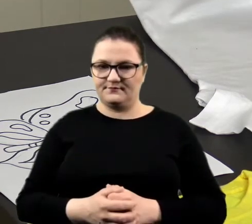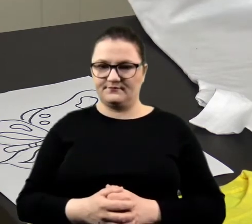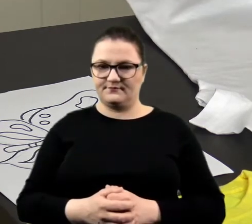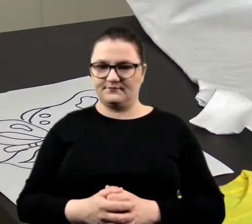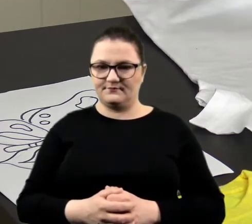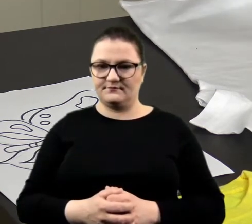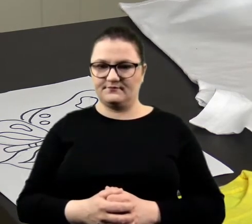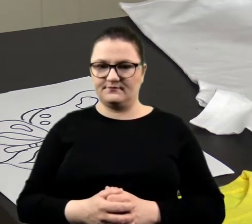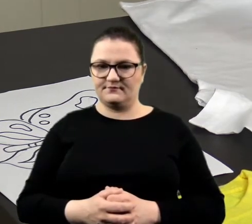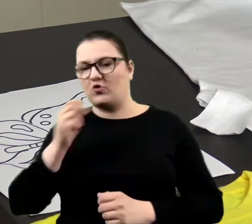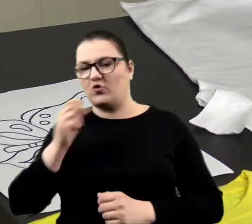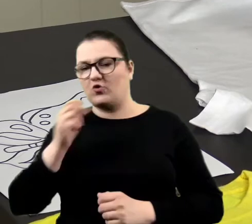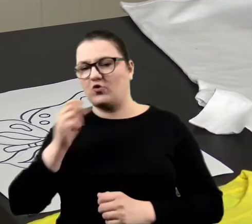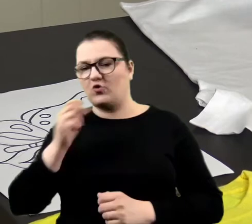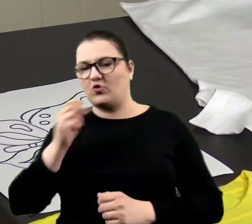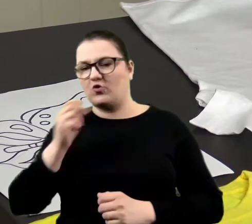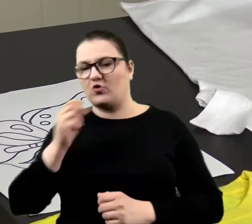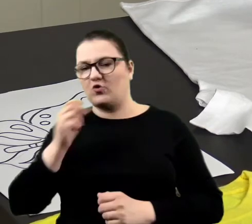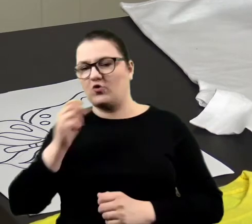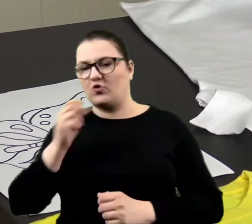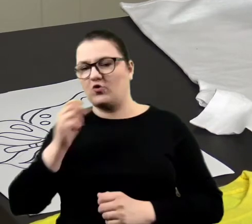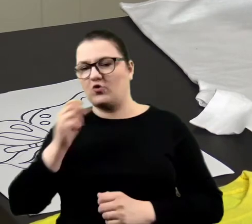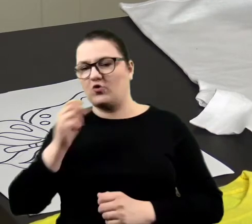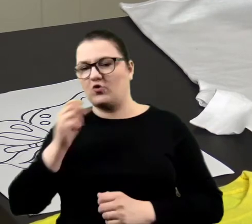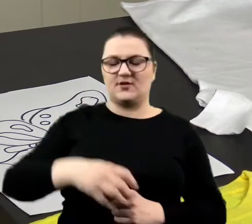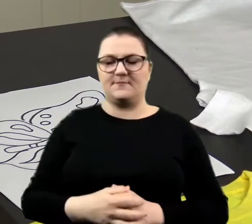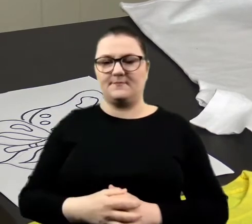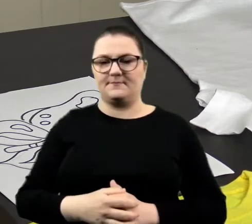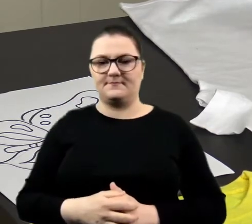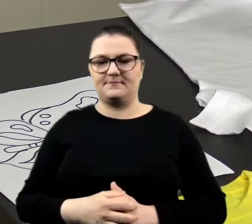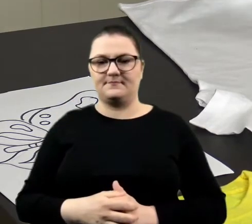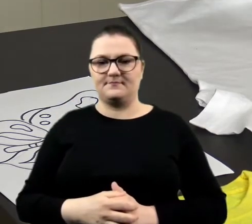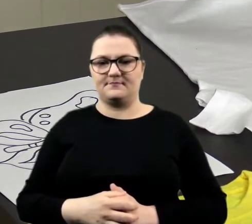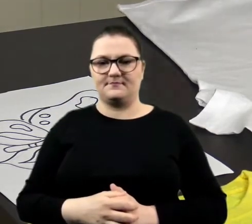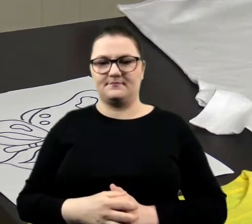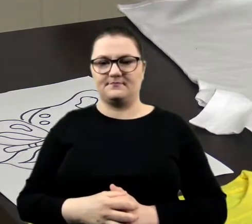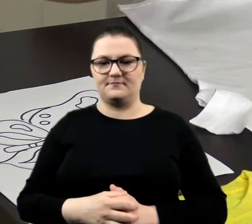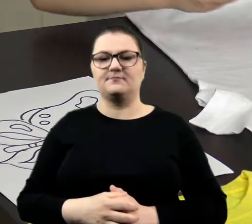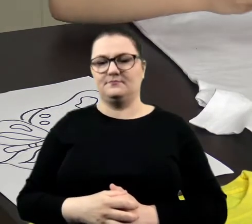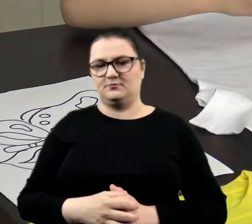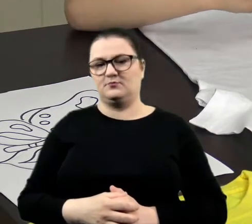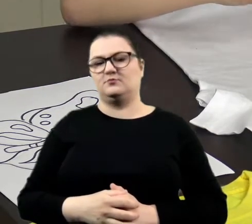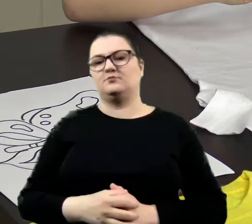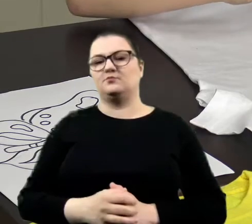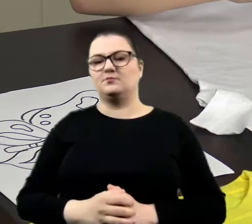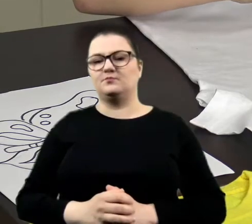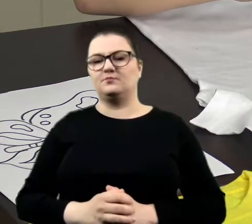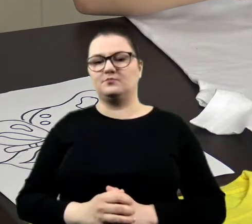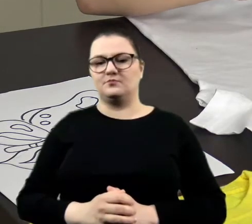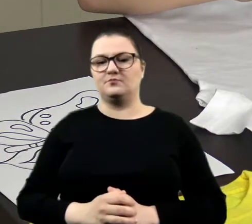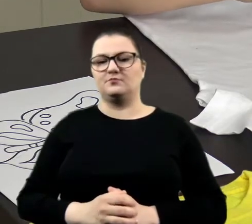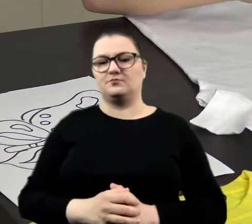Do wody. zamieszaj tutaj troszeczkę. No i. I proszę.